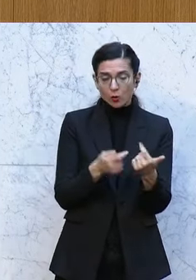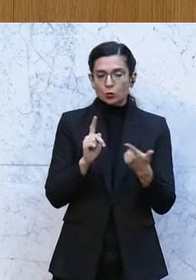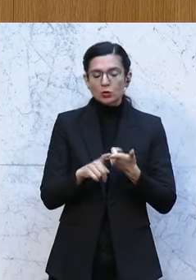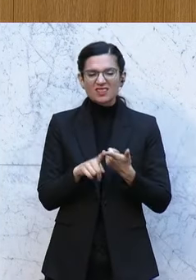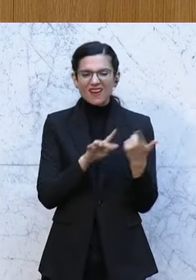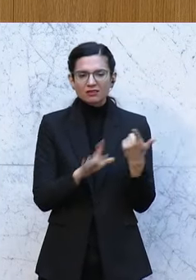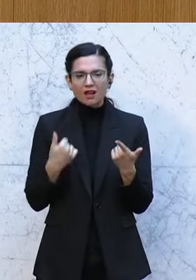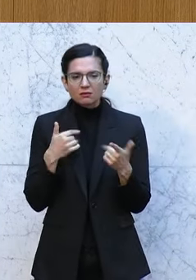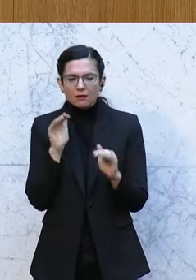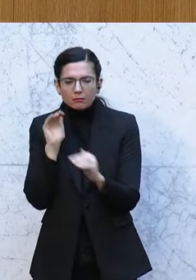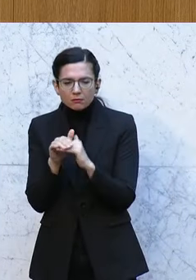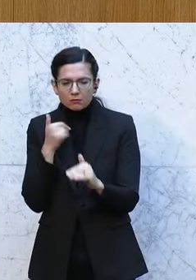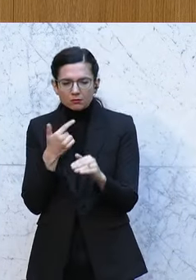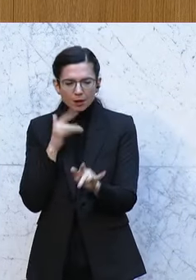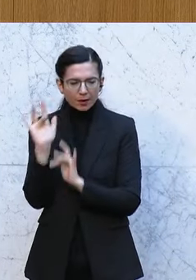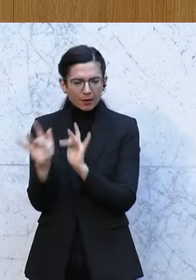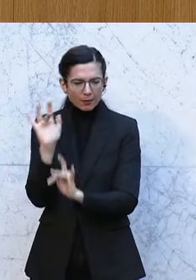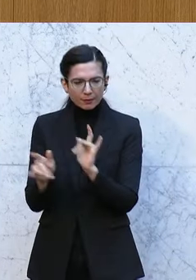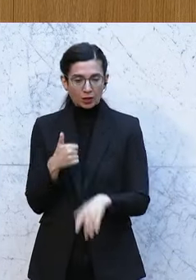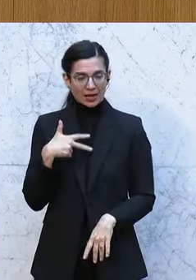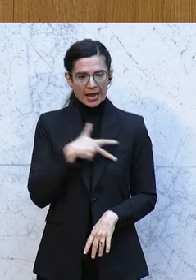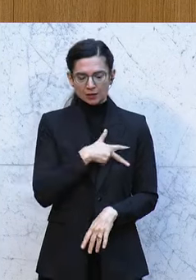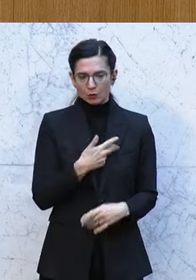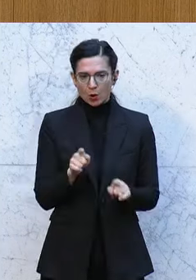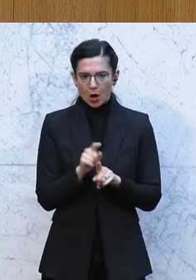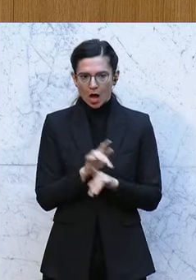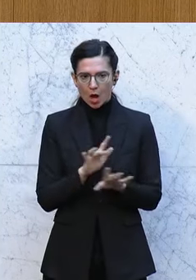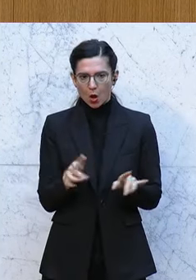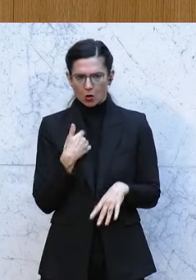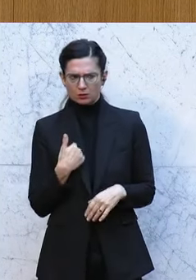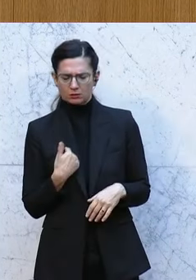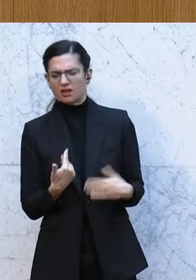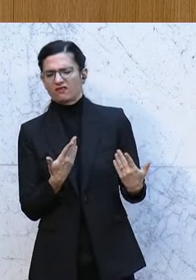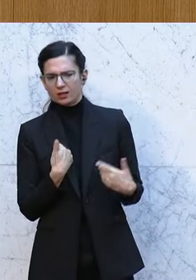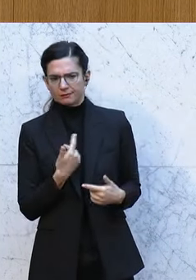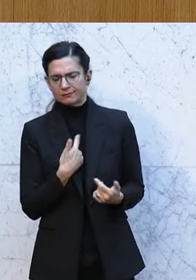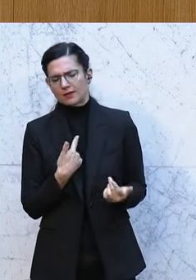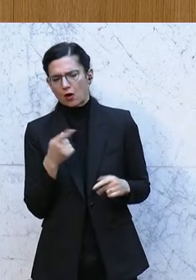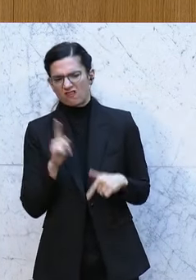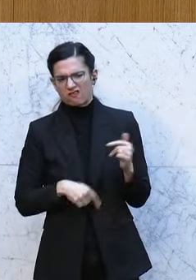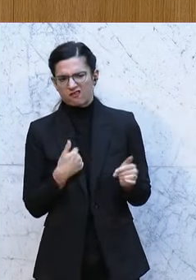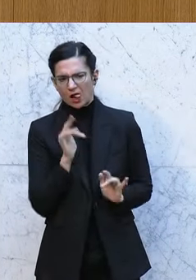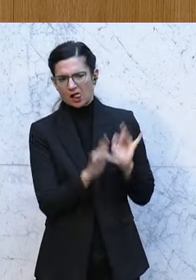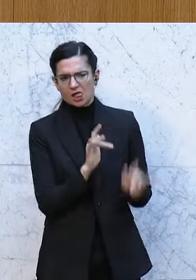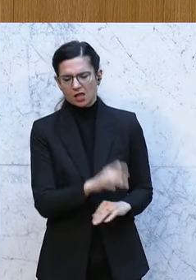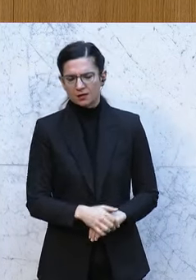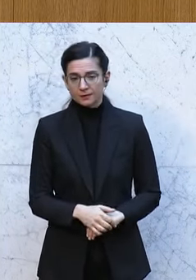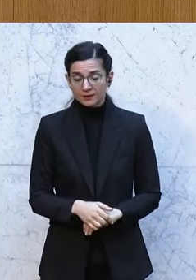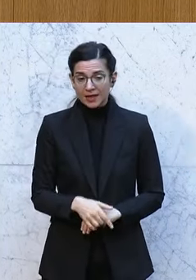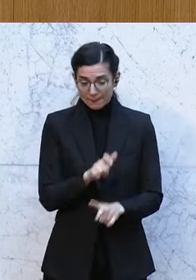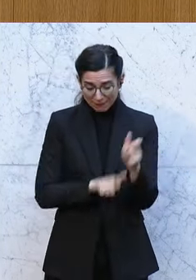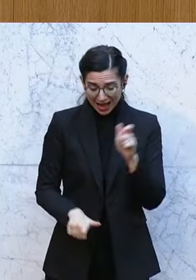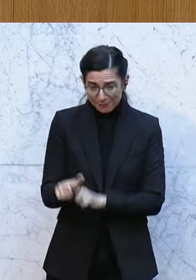zweitens die Aufdecker zu diffamieren. Und die SPÖ wurde hier Silberstein-Methoden bezichtigt. Was hat sich herausgestellt? Die